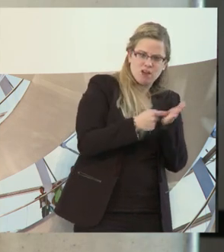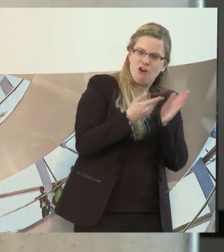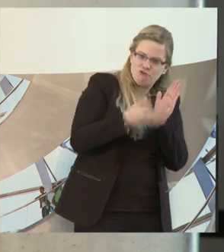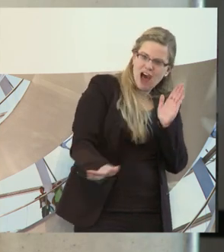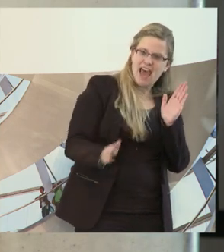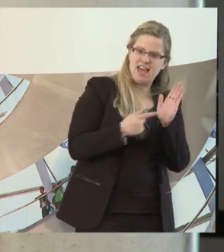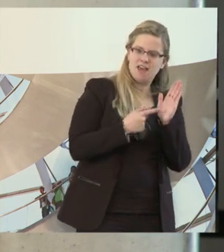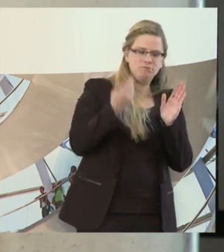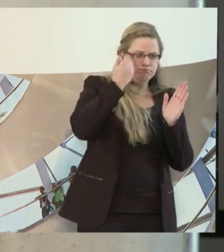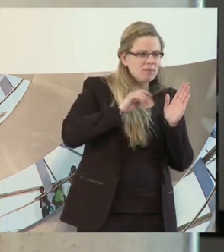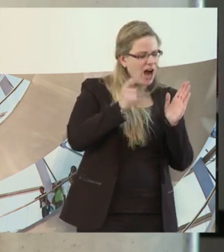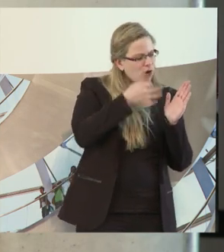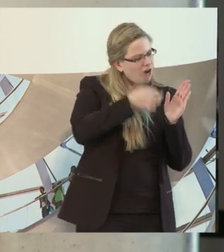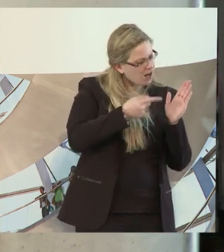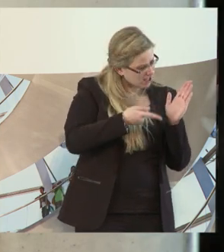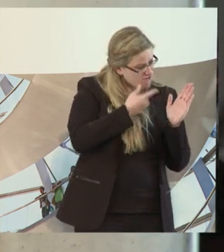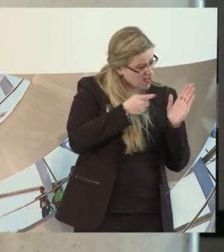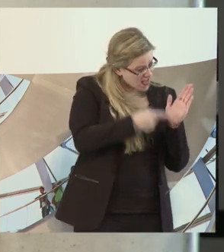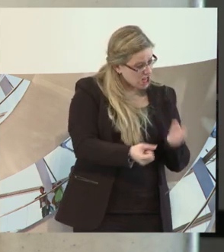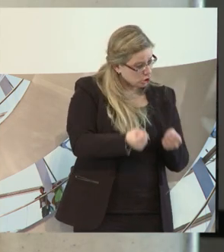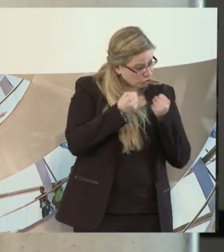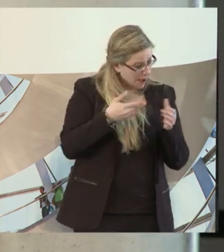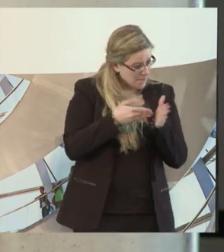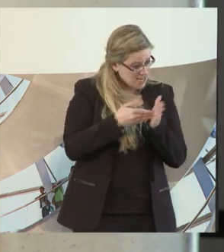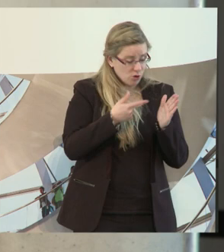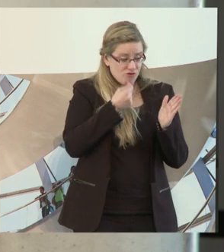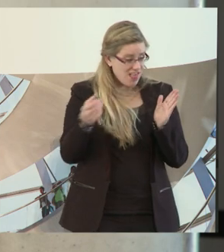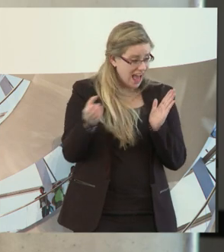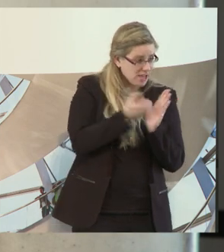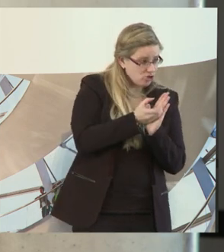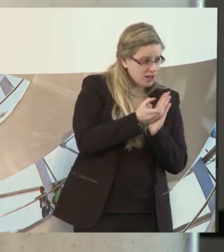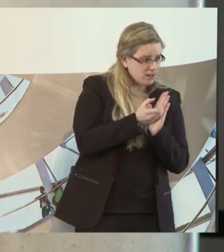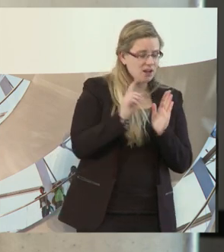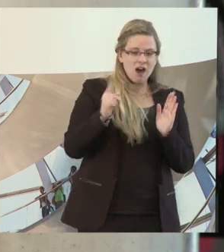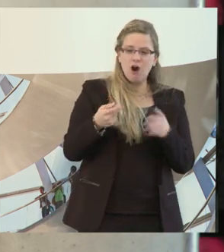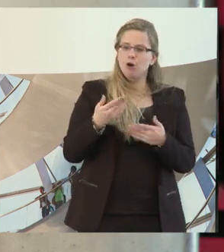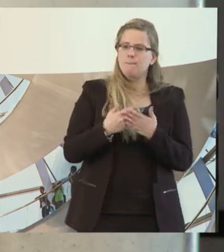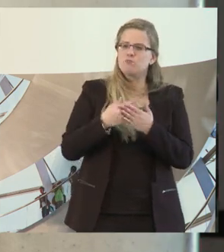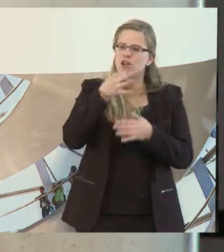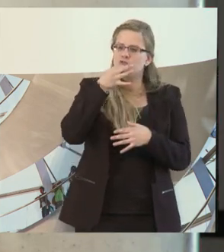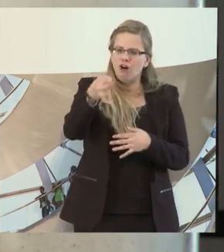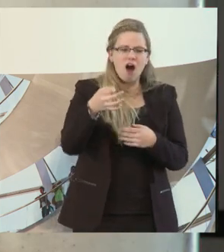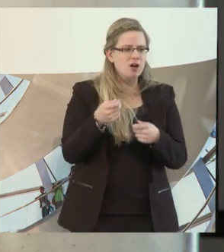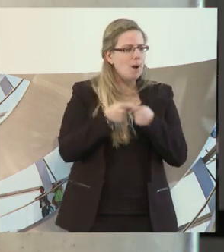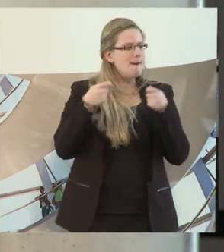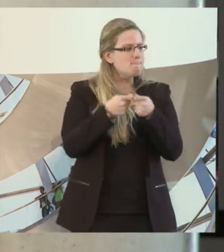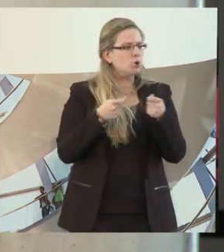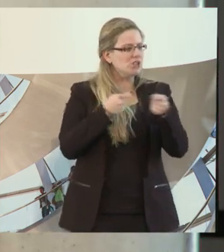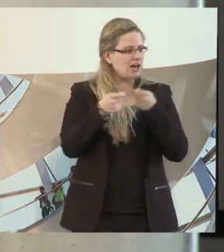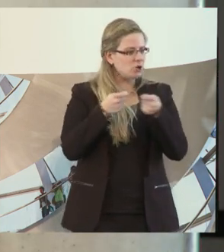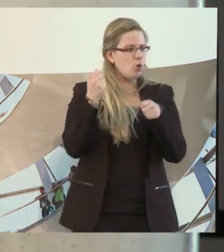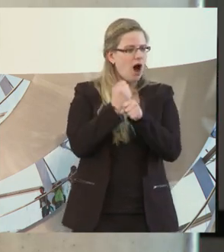arbeitssuchende Schwerbehinderte auf dem ersten Arbeitsmarkt sind. Ich erlebe nach der Frage, gibt es in der Bundesagentur für Arbeit oder irgendwo,